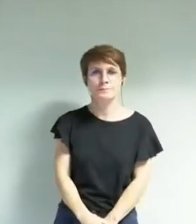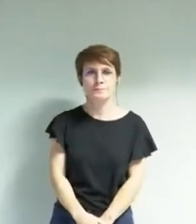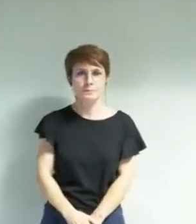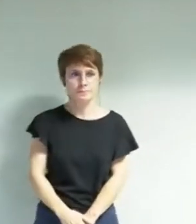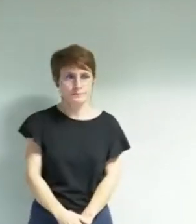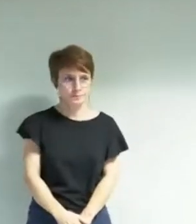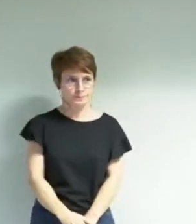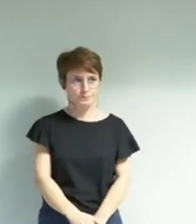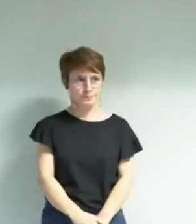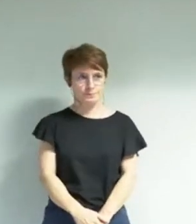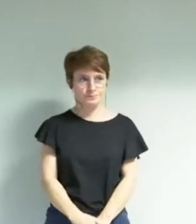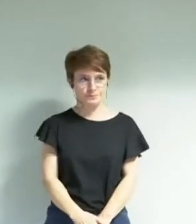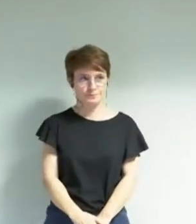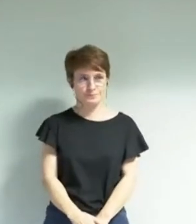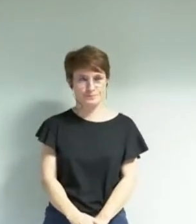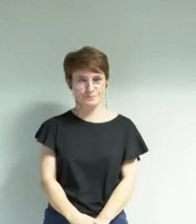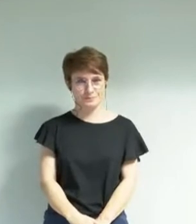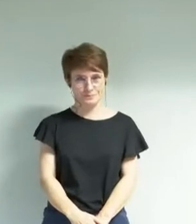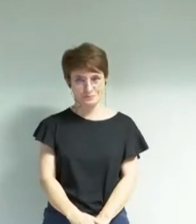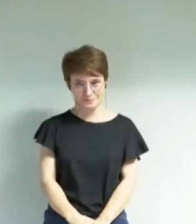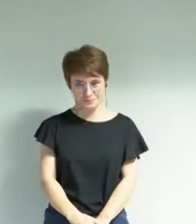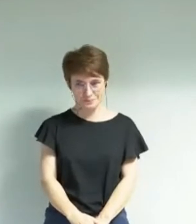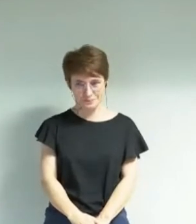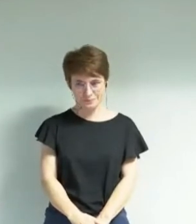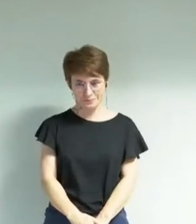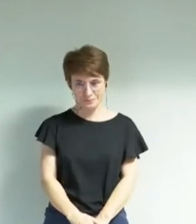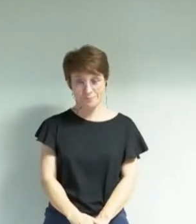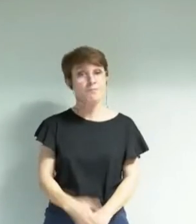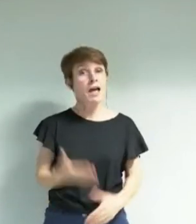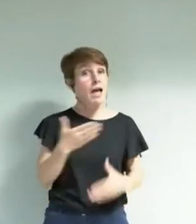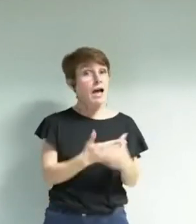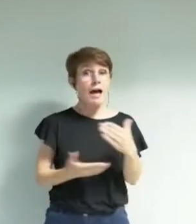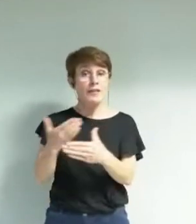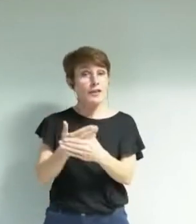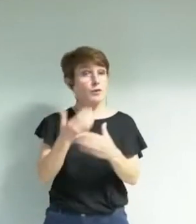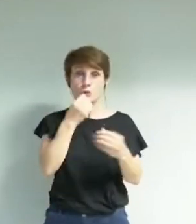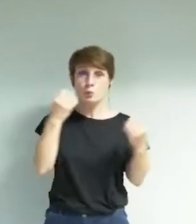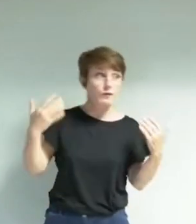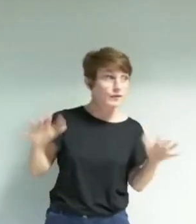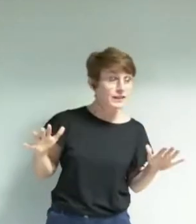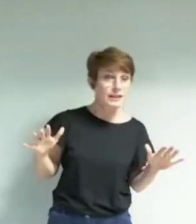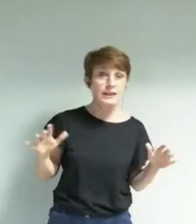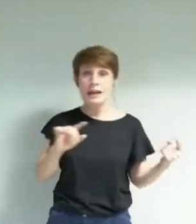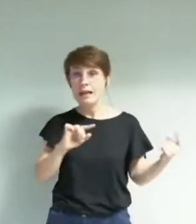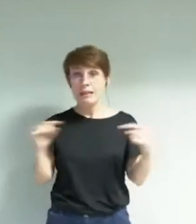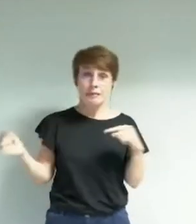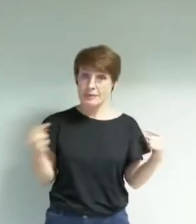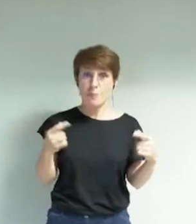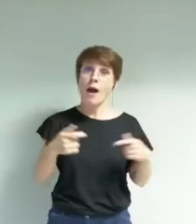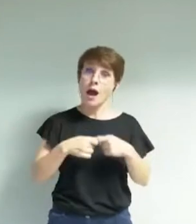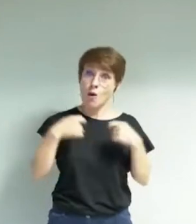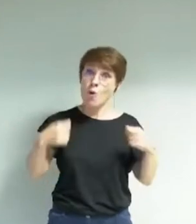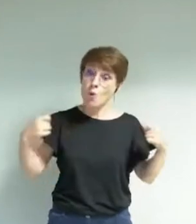merci il n a plus de demande d'intervention après ces débats longs où